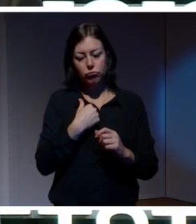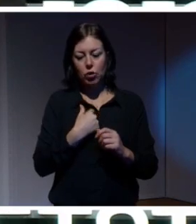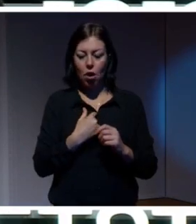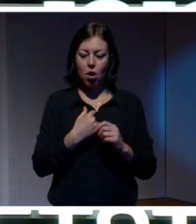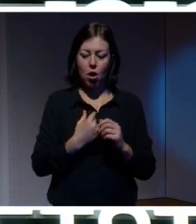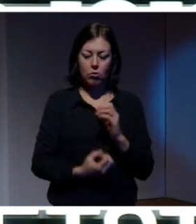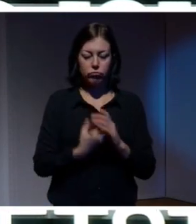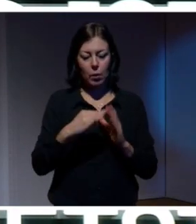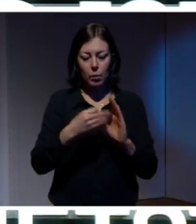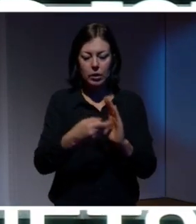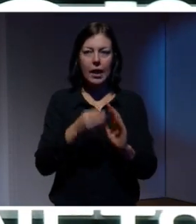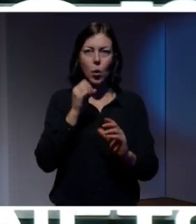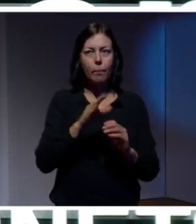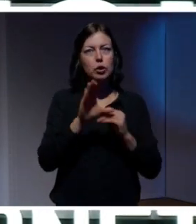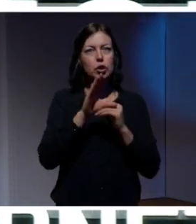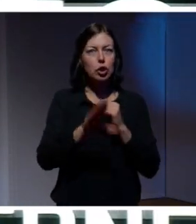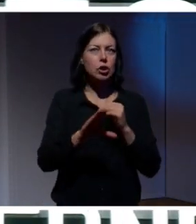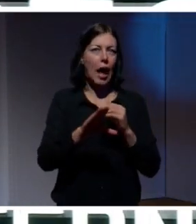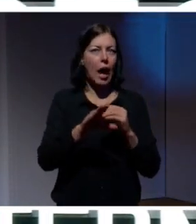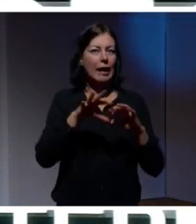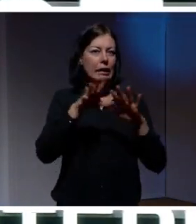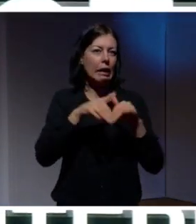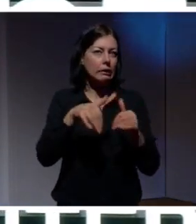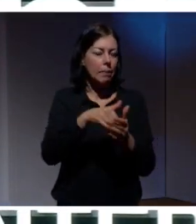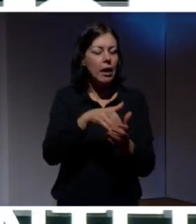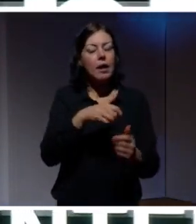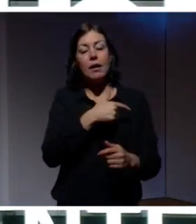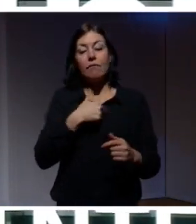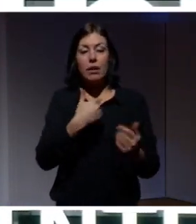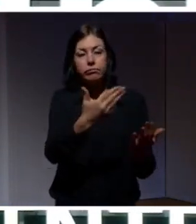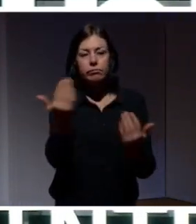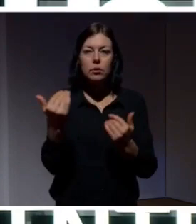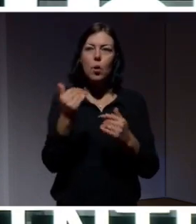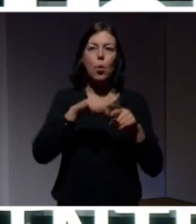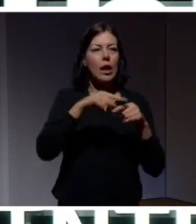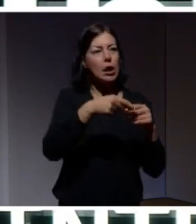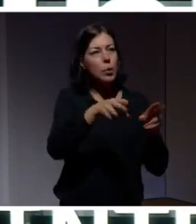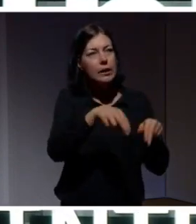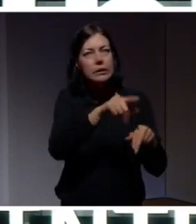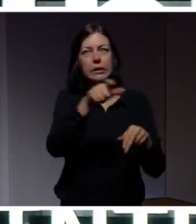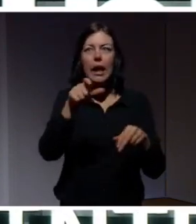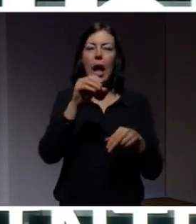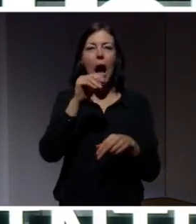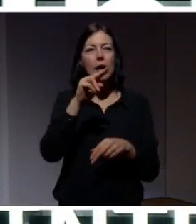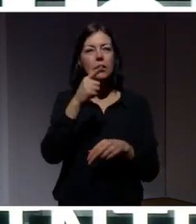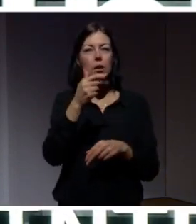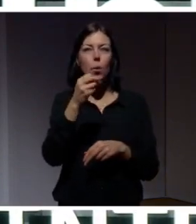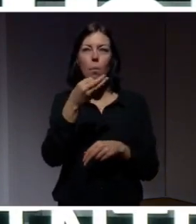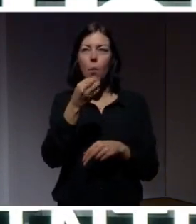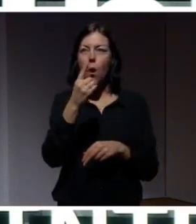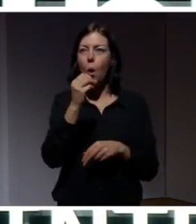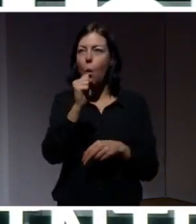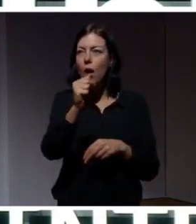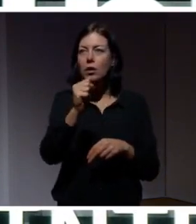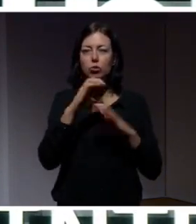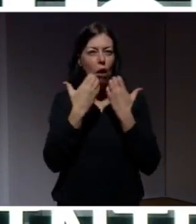och tycka att det var en ganska framsyn konstruktion. Därför att vi engagerade jurister, antropologer, socialantropologer. Vi hade